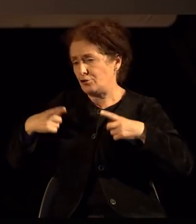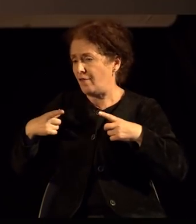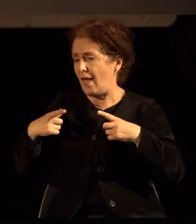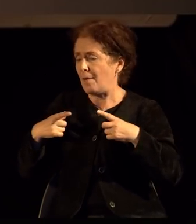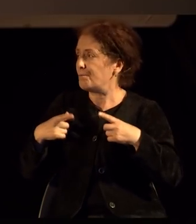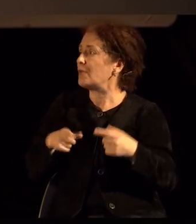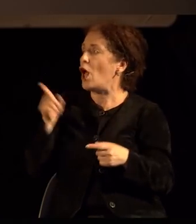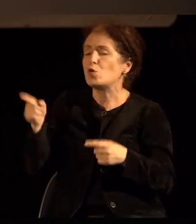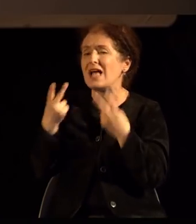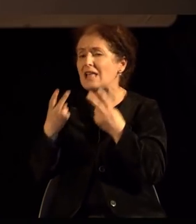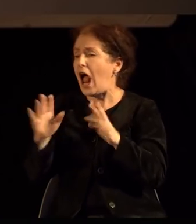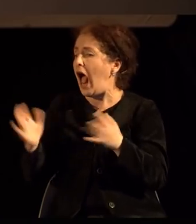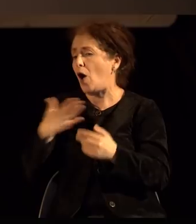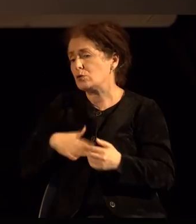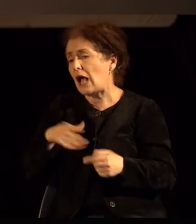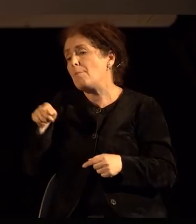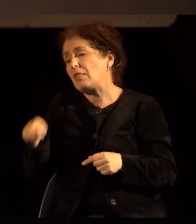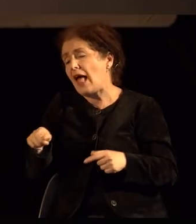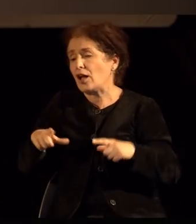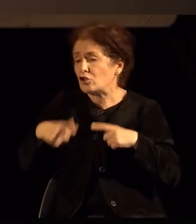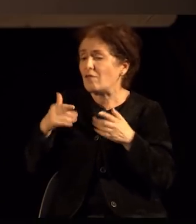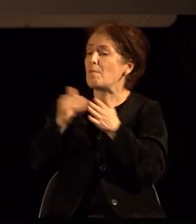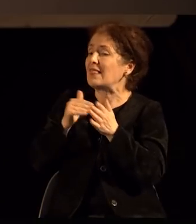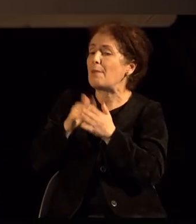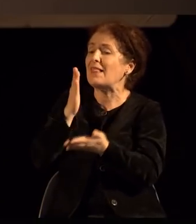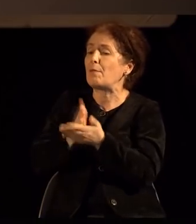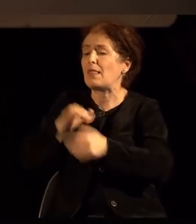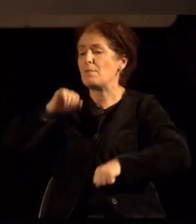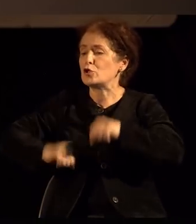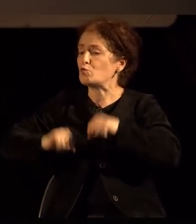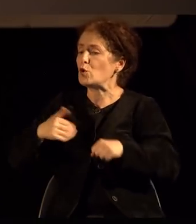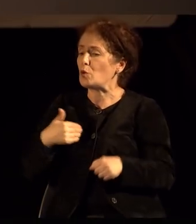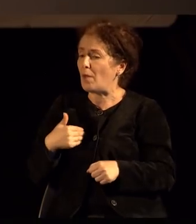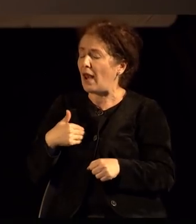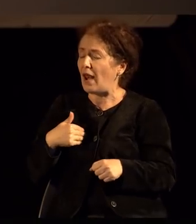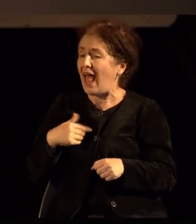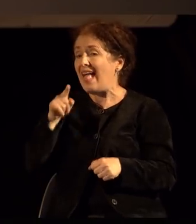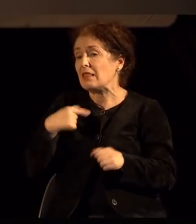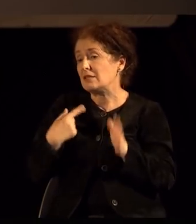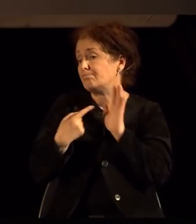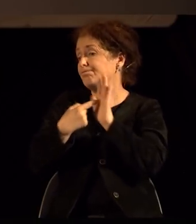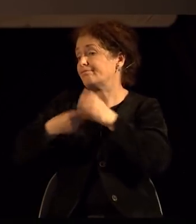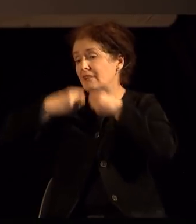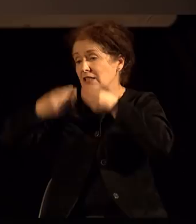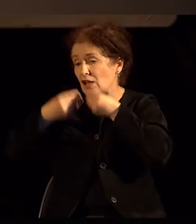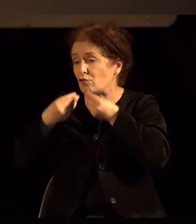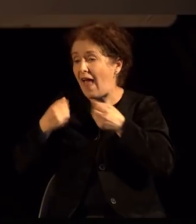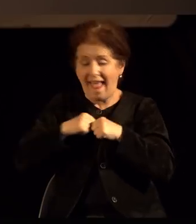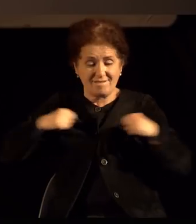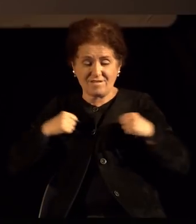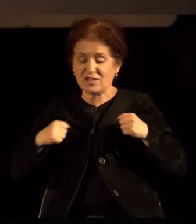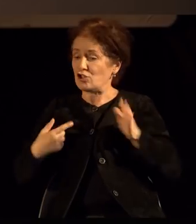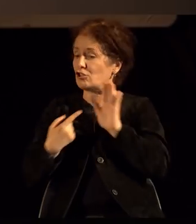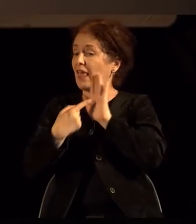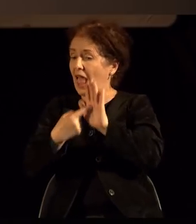Тоа значи дека, ако сакаме така да живееме, треба да бидаме способни да се изразуваме и физички, и